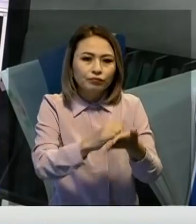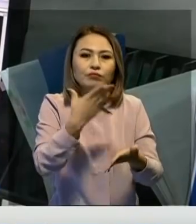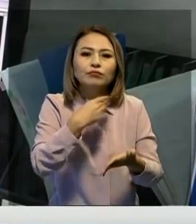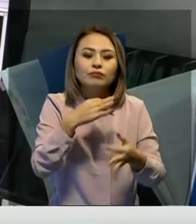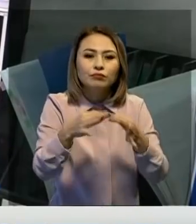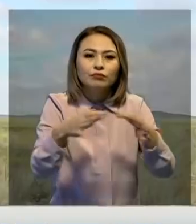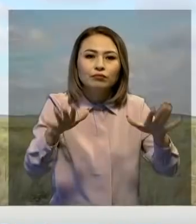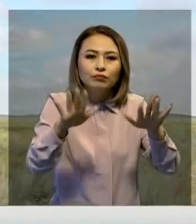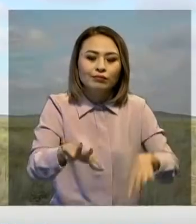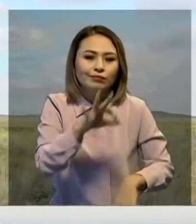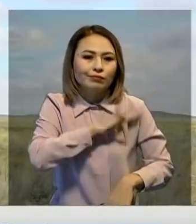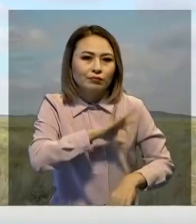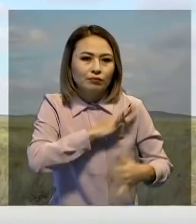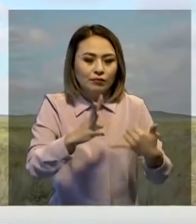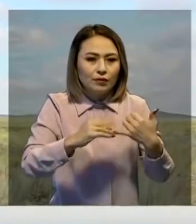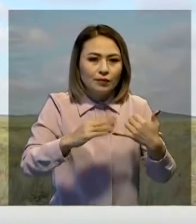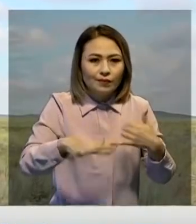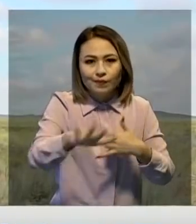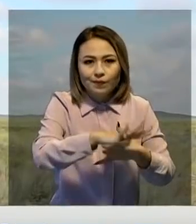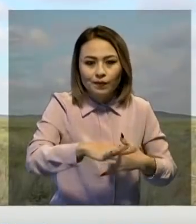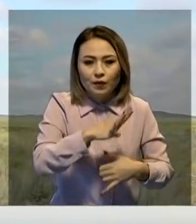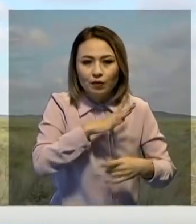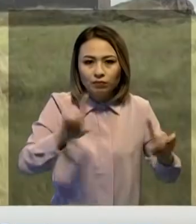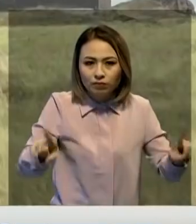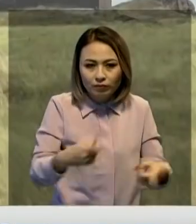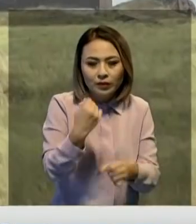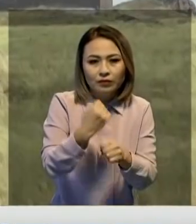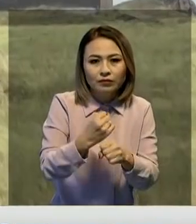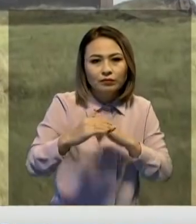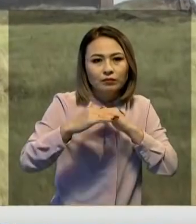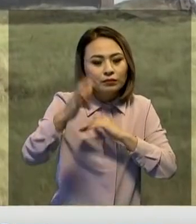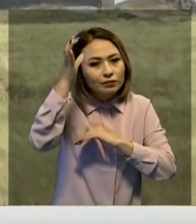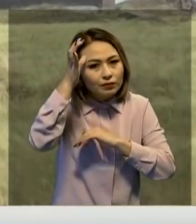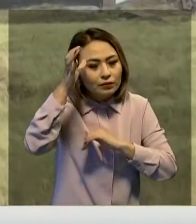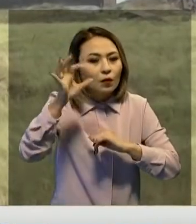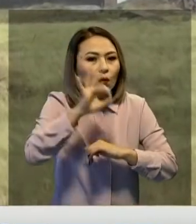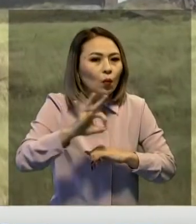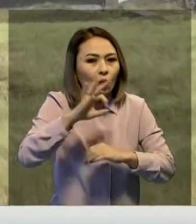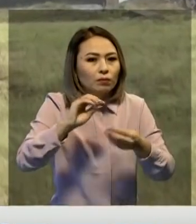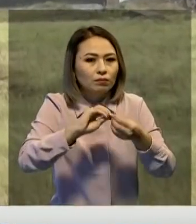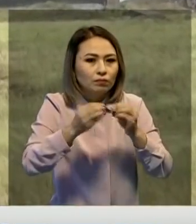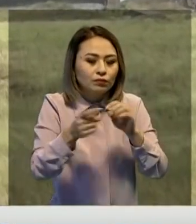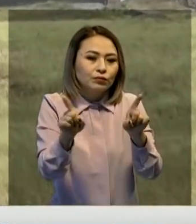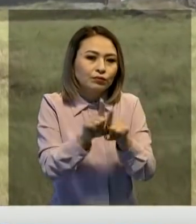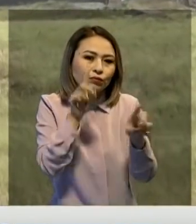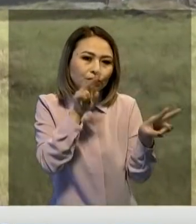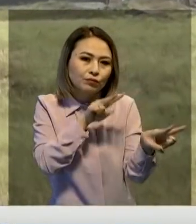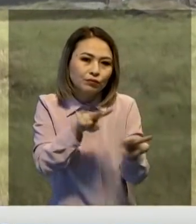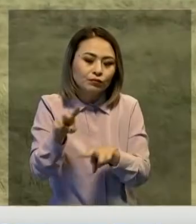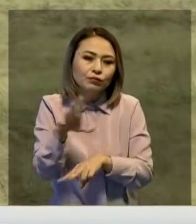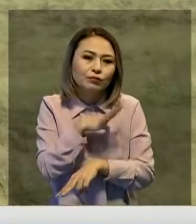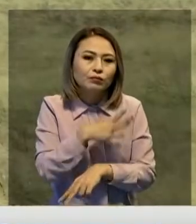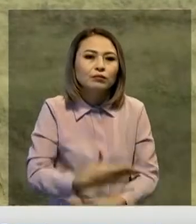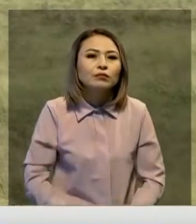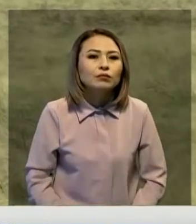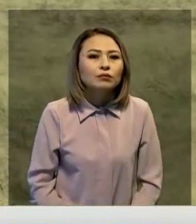полигонын жерлерін пайдалану, оның аумағын оң алду, және елдің ғылме әліметін дамыту мәселесінде бақылауды күшетуге бақытталған.